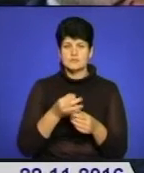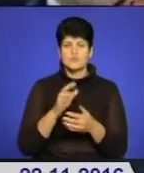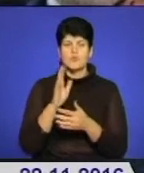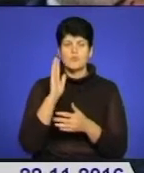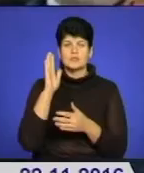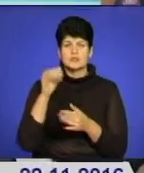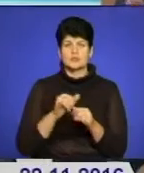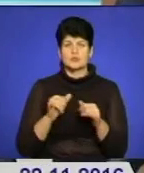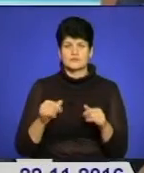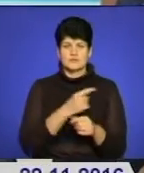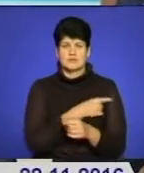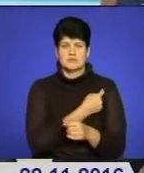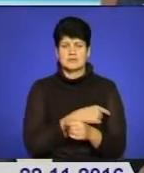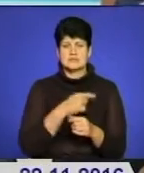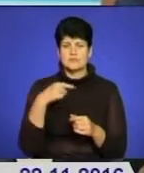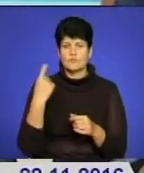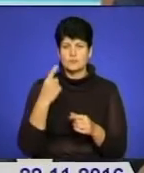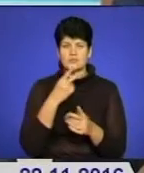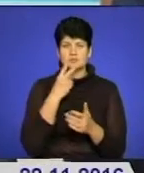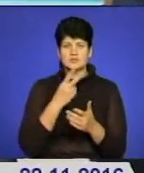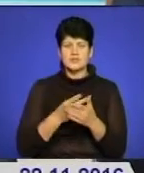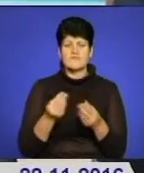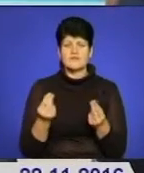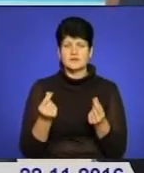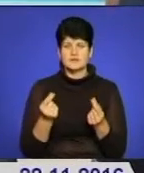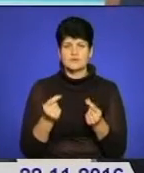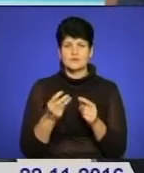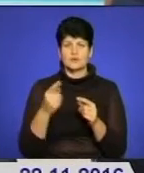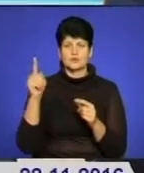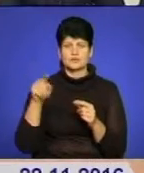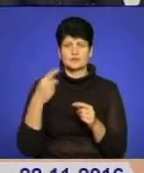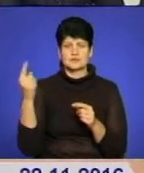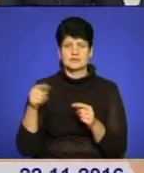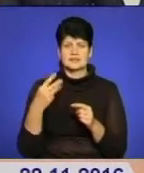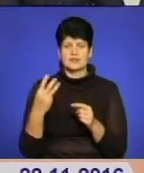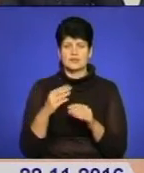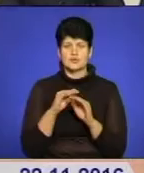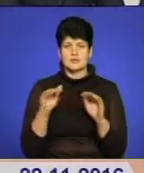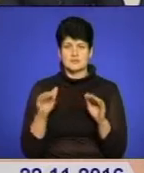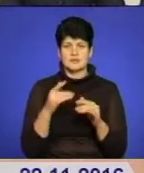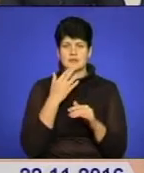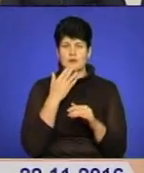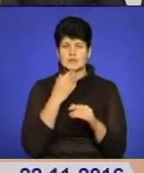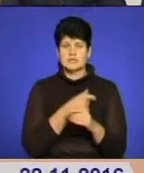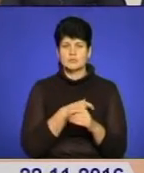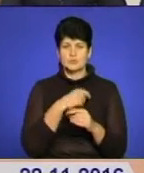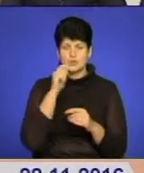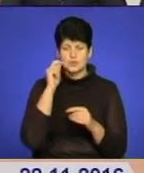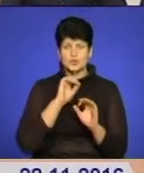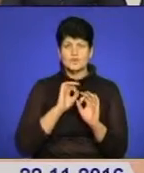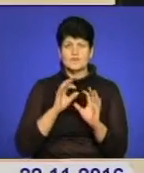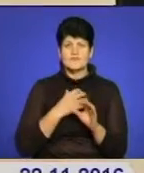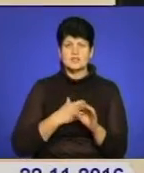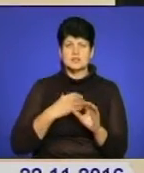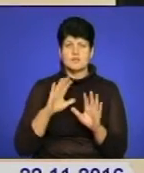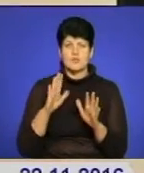розвиток медицини в області вбачає у фінансуванні перш за все третинного рівня. Народний же депутат України Олег Мосій роз'яснив важливі